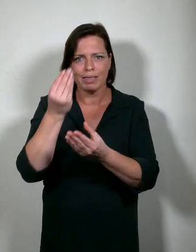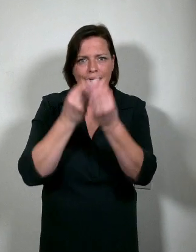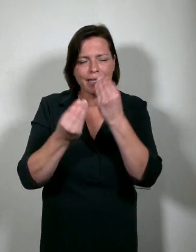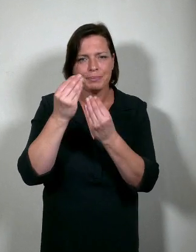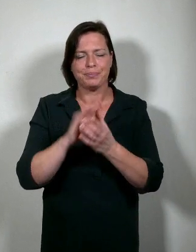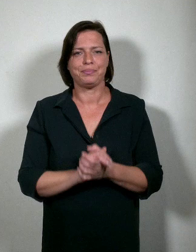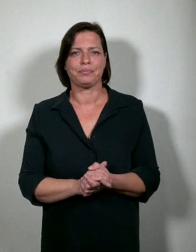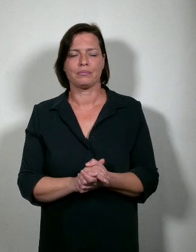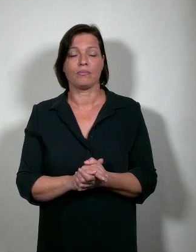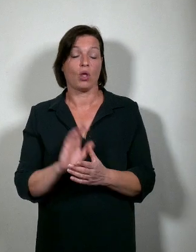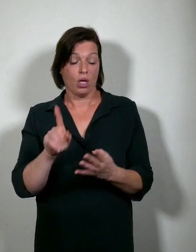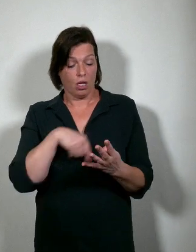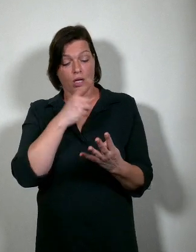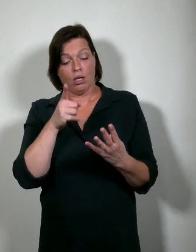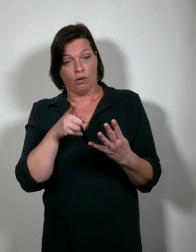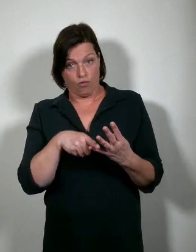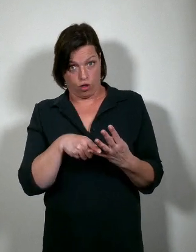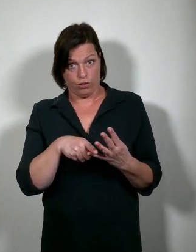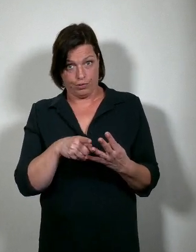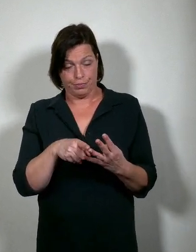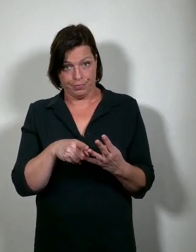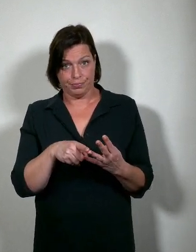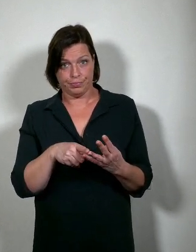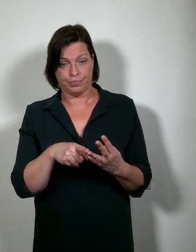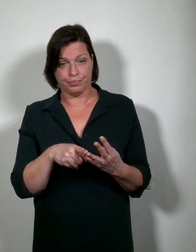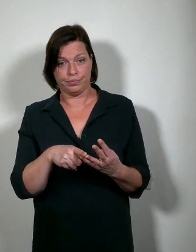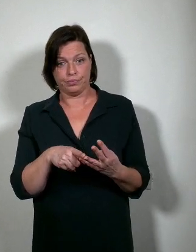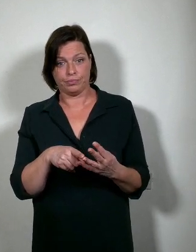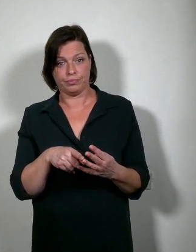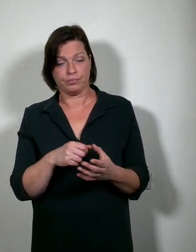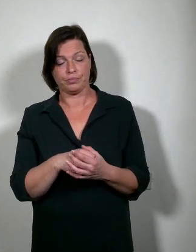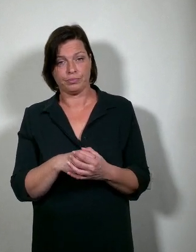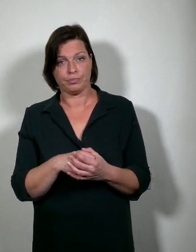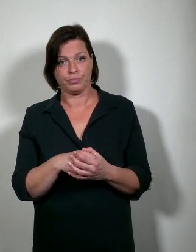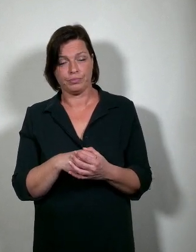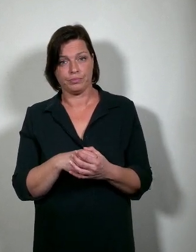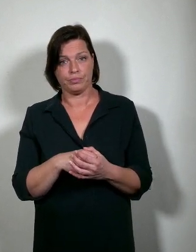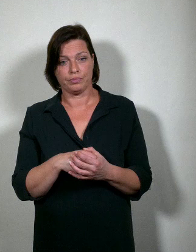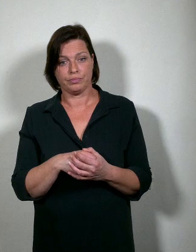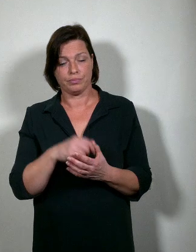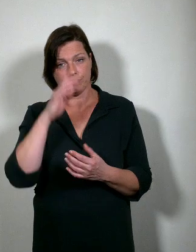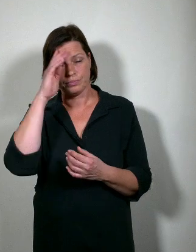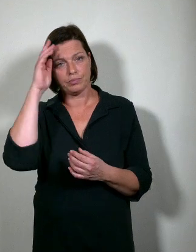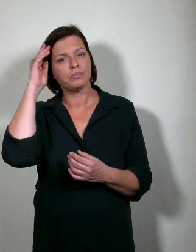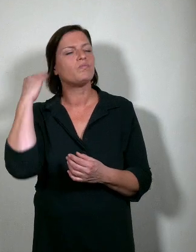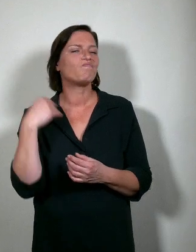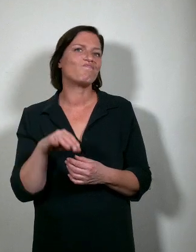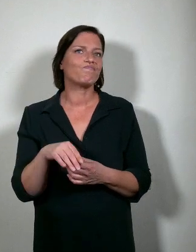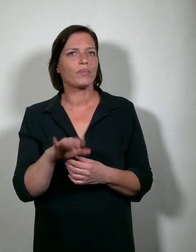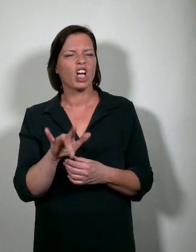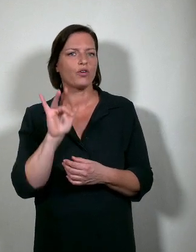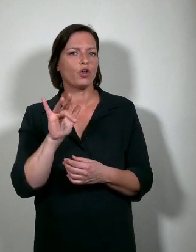Dat brengt mij bij een volgend punt. En dat volgende punt is een gevoelig punt.